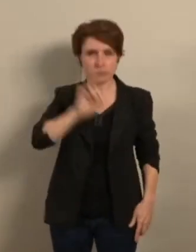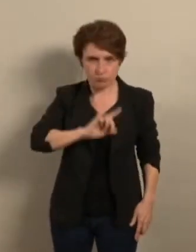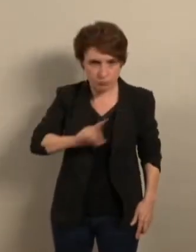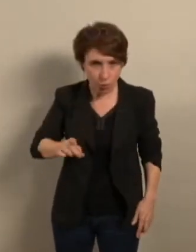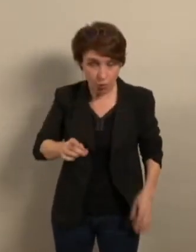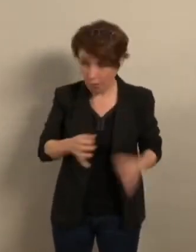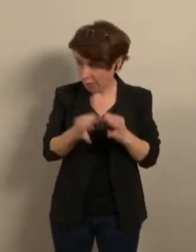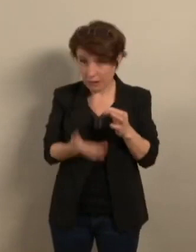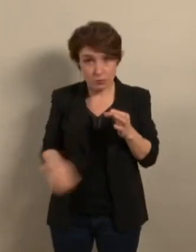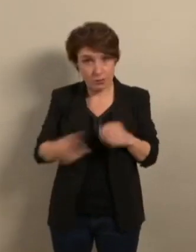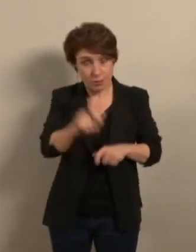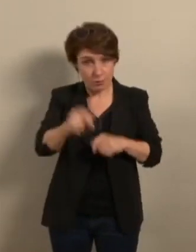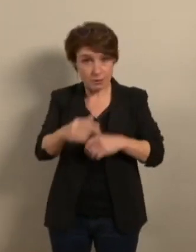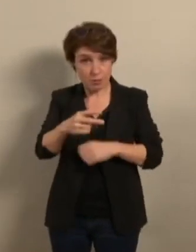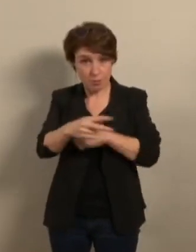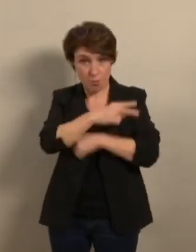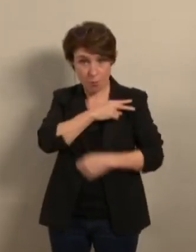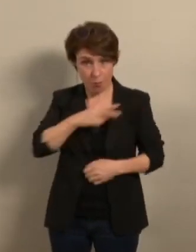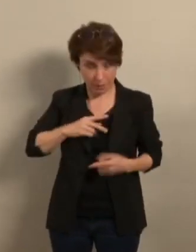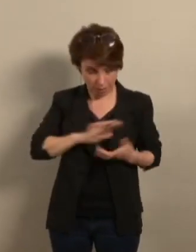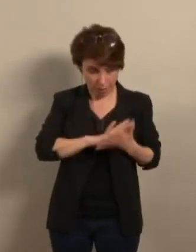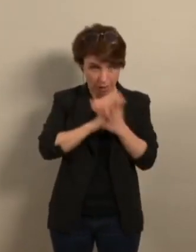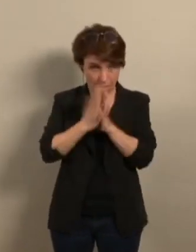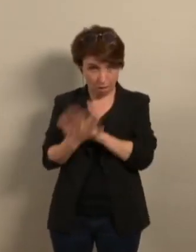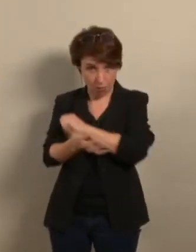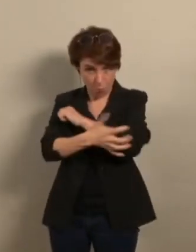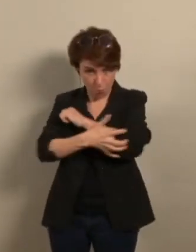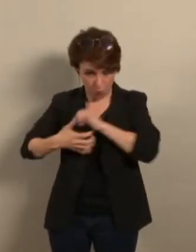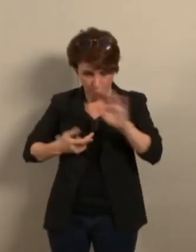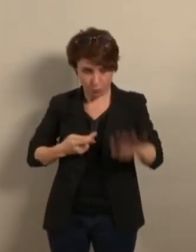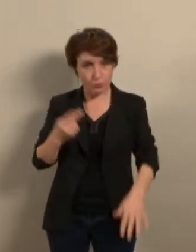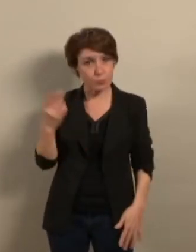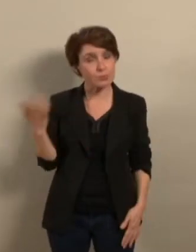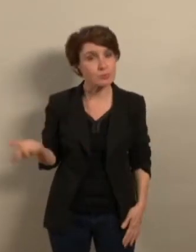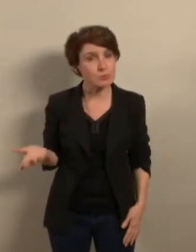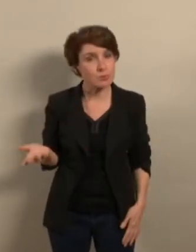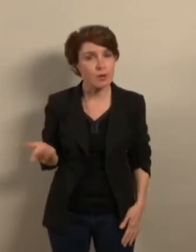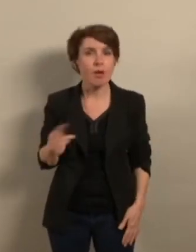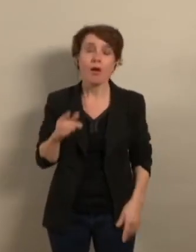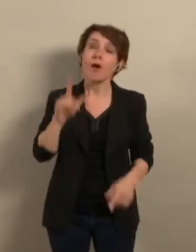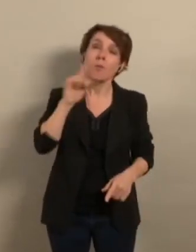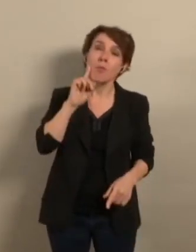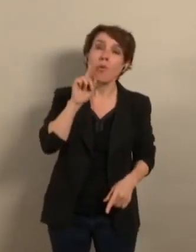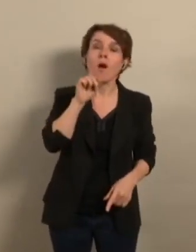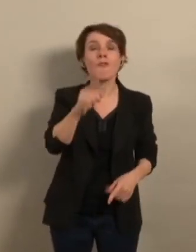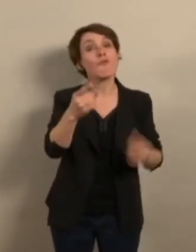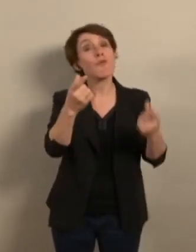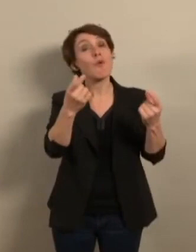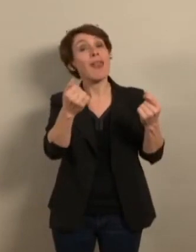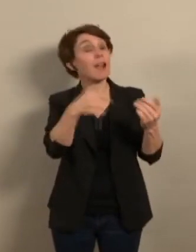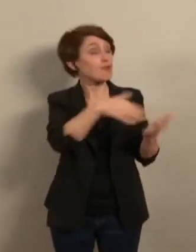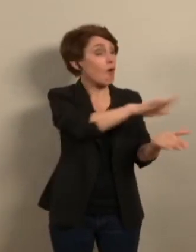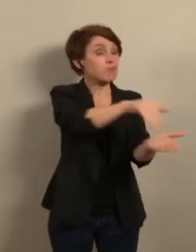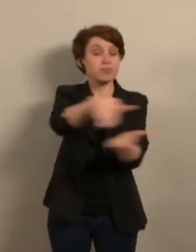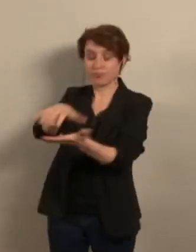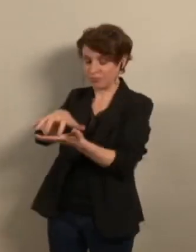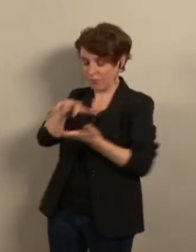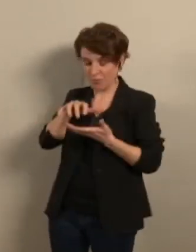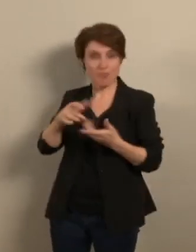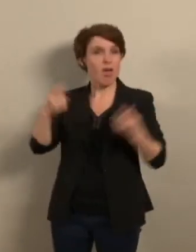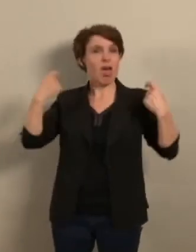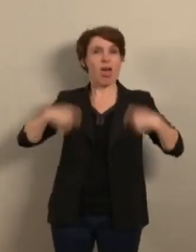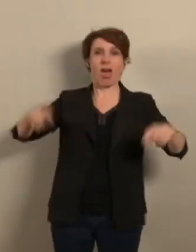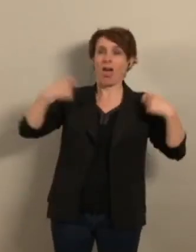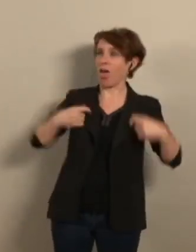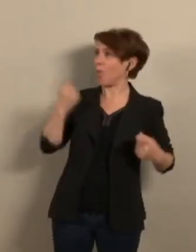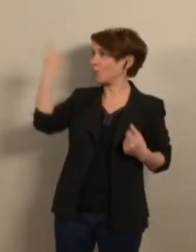appauvrissement. Car vous avez la dépense facile avec l'argent des grenoblois. Dois-je vous rappeler vos